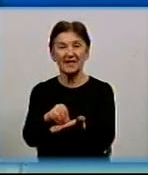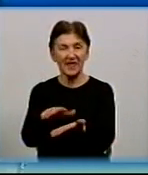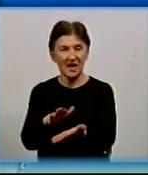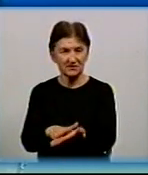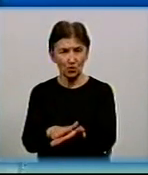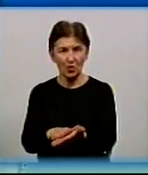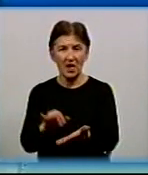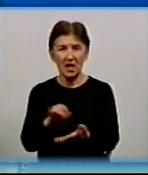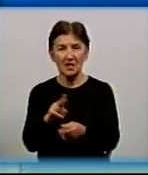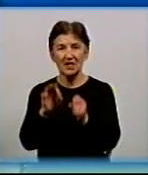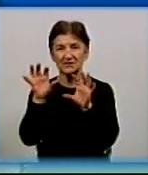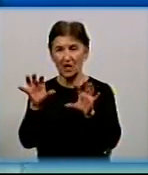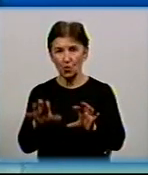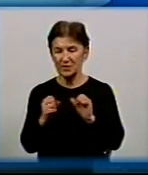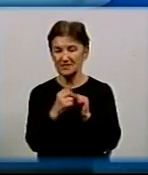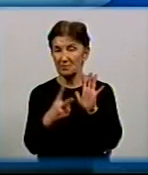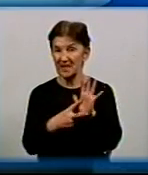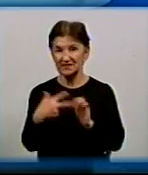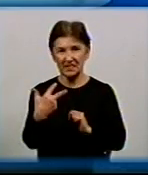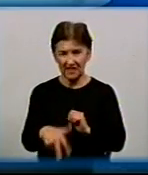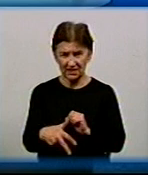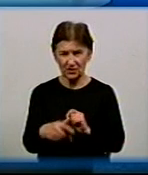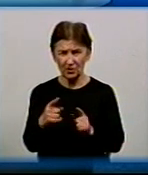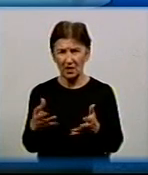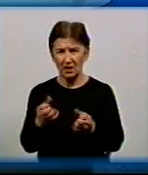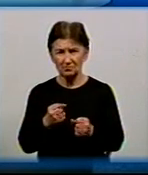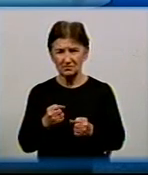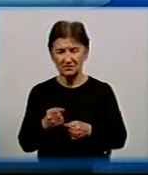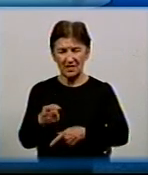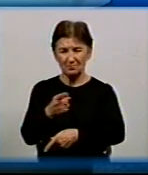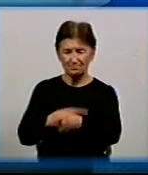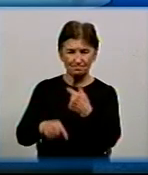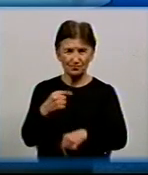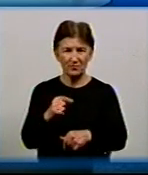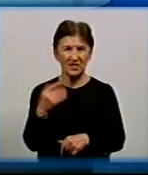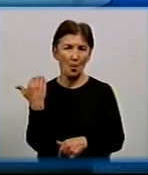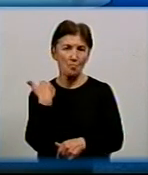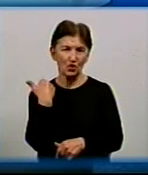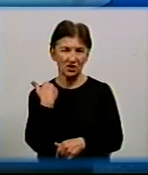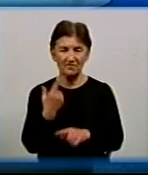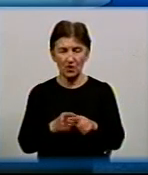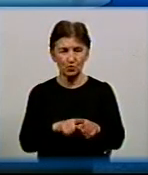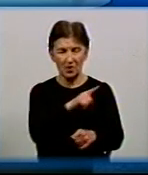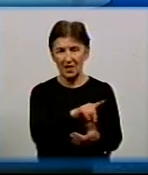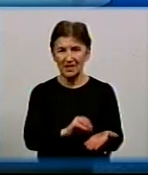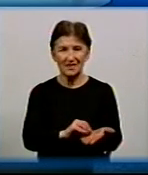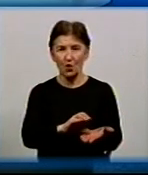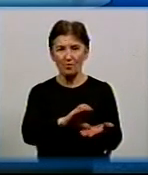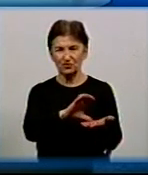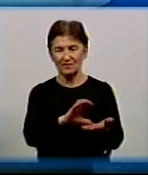відповідності до закону 17.30 отримати реструктуризацію боргів, які накопичились на арендному підприємстві.